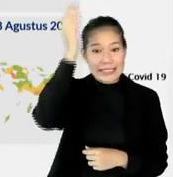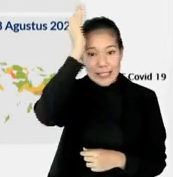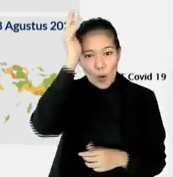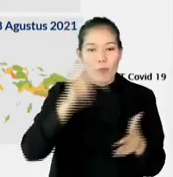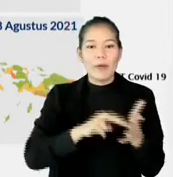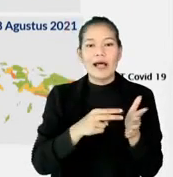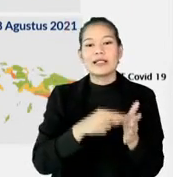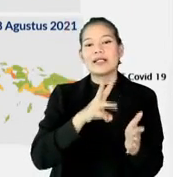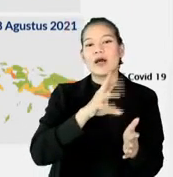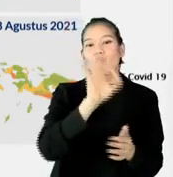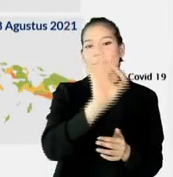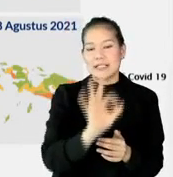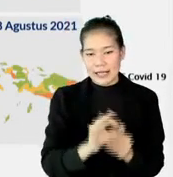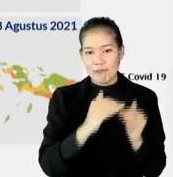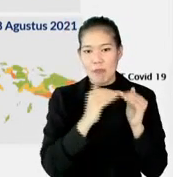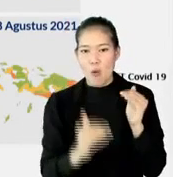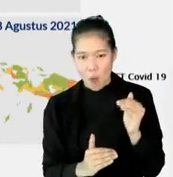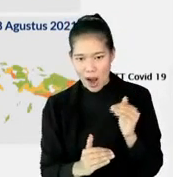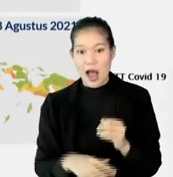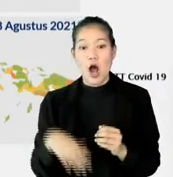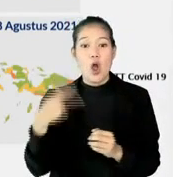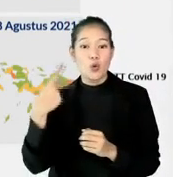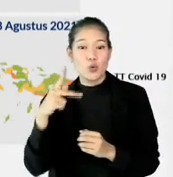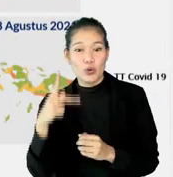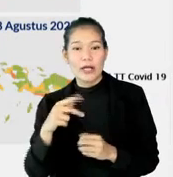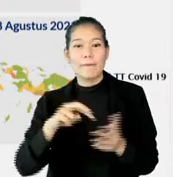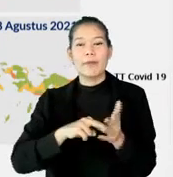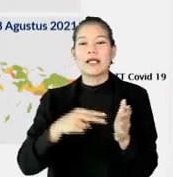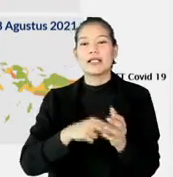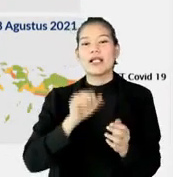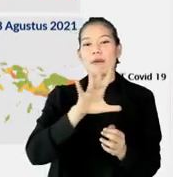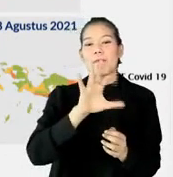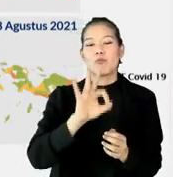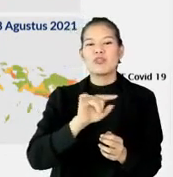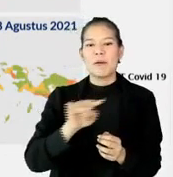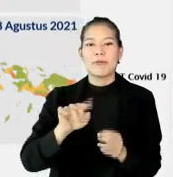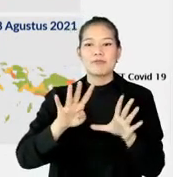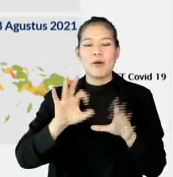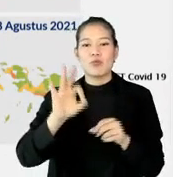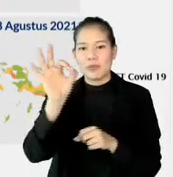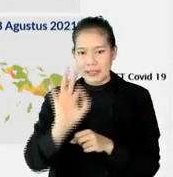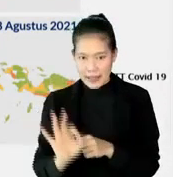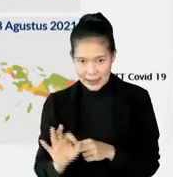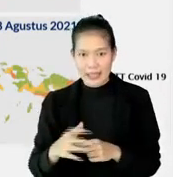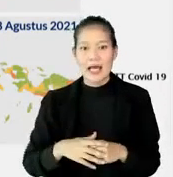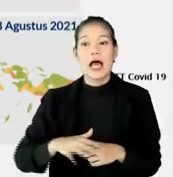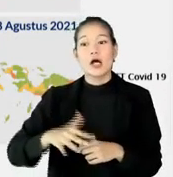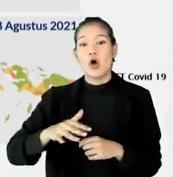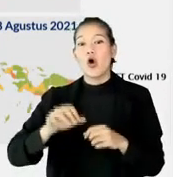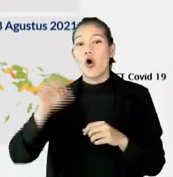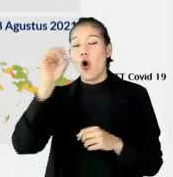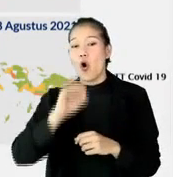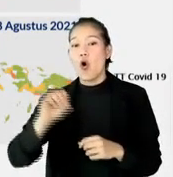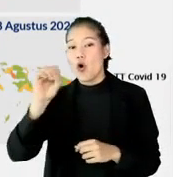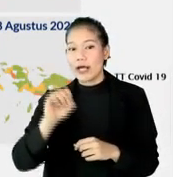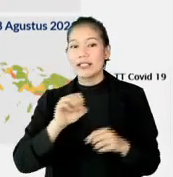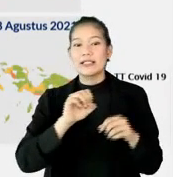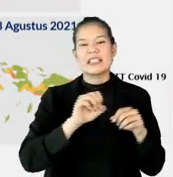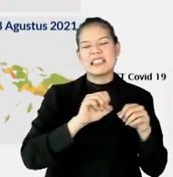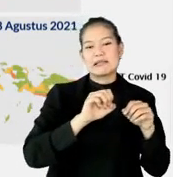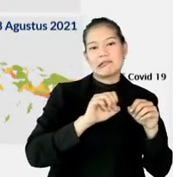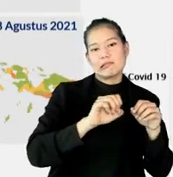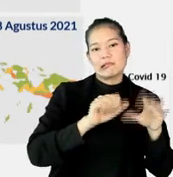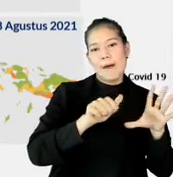30%, kalau dia kuning berarti 30-59%, kalau dia oranye sekitar 60-80%, kalau sudah